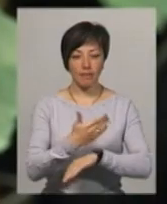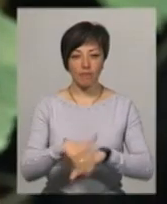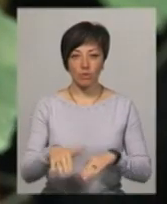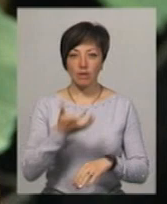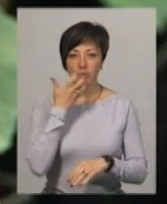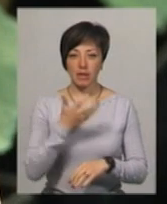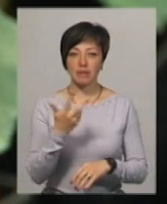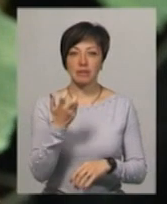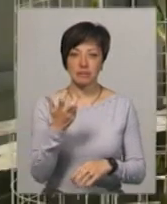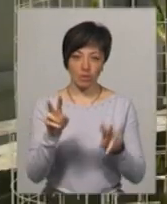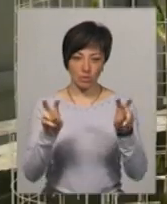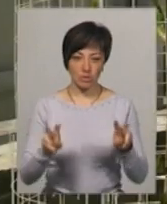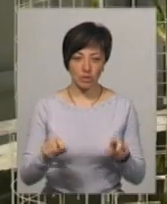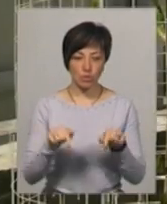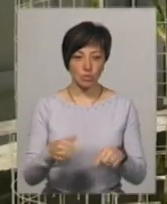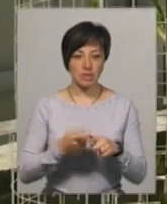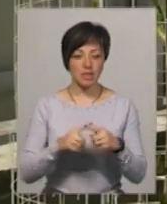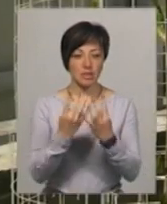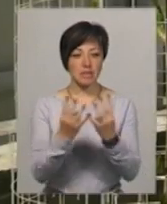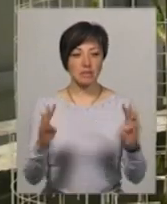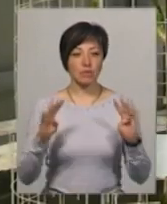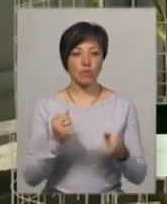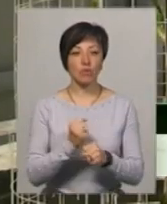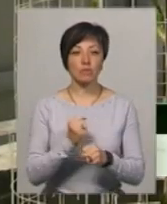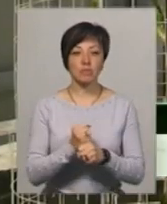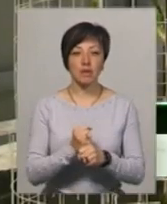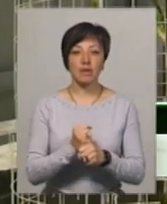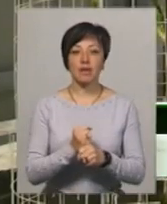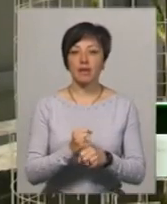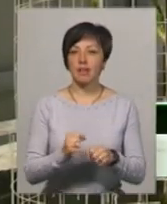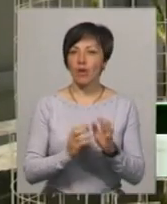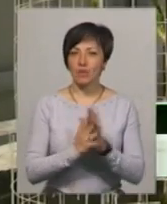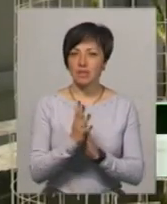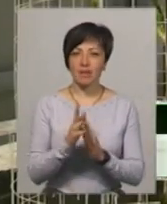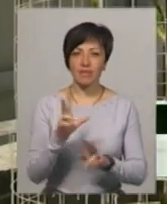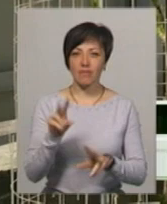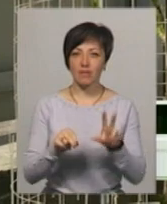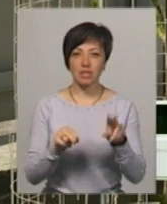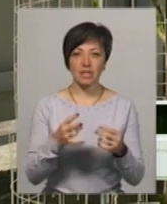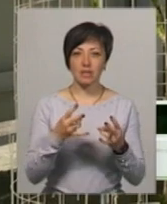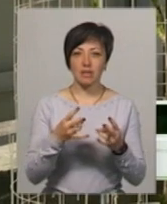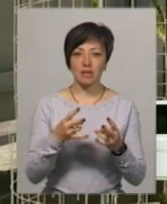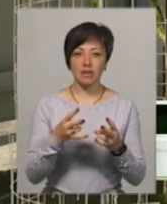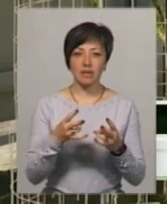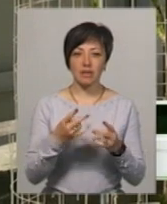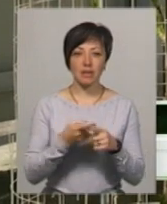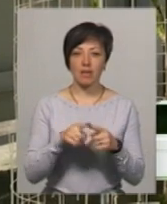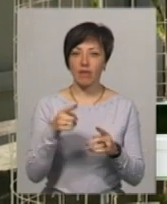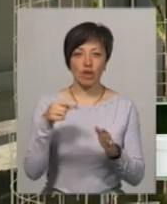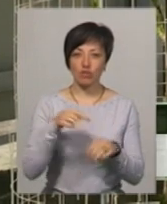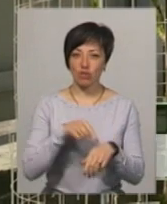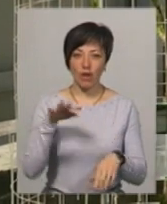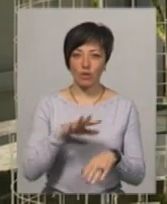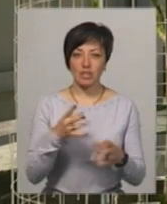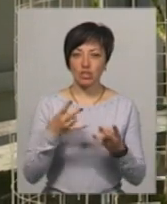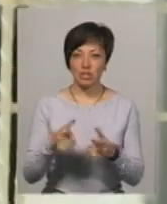близько 300 рослин. Тут за цією сіткою росте актинідія. Господар каже, цю рослину не вражають ні шкідники, ні хвороби. Проте